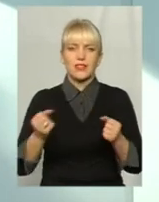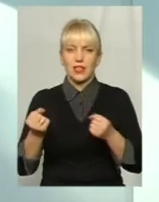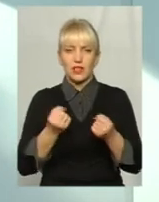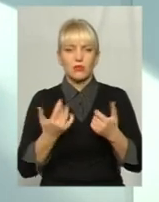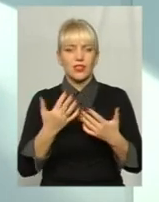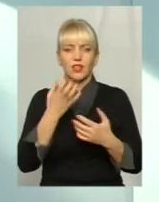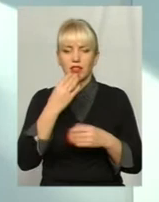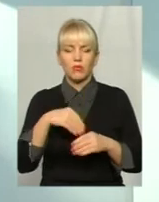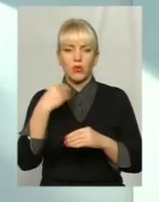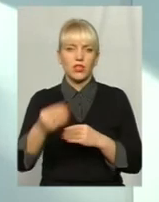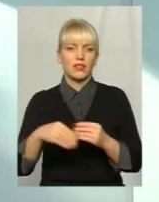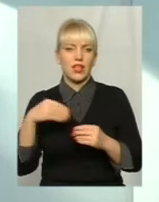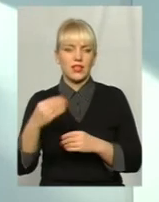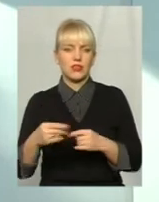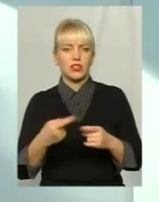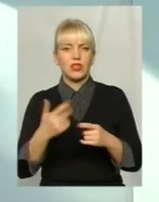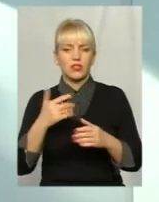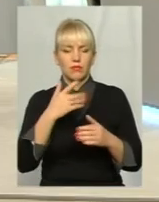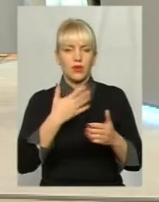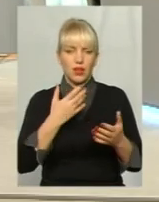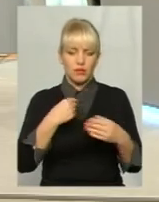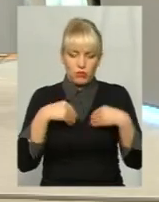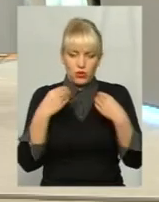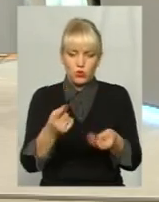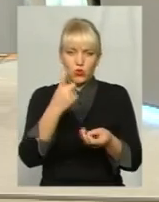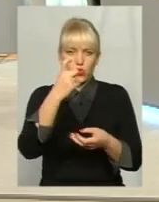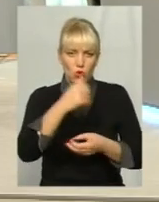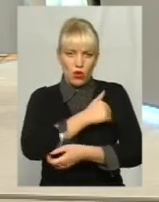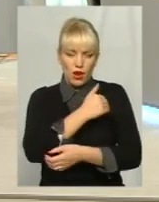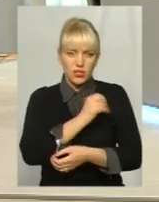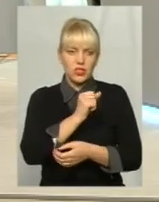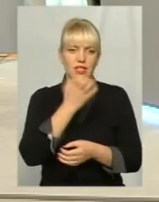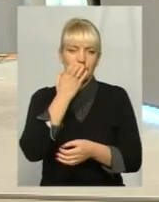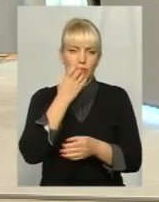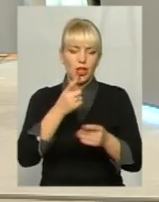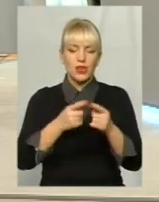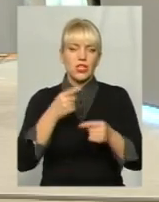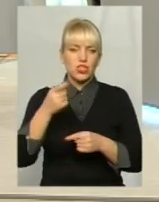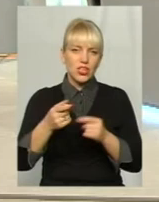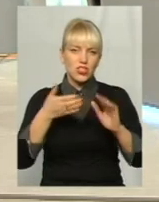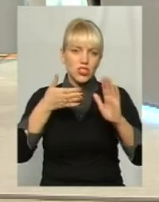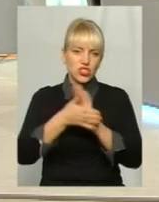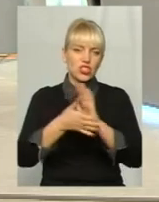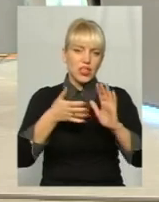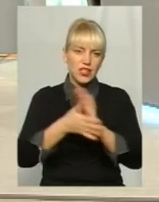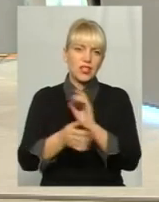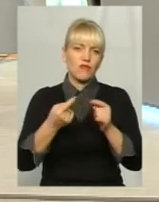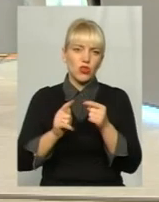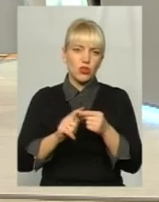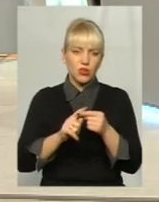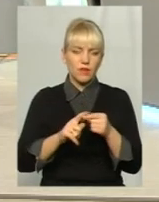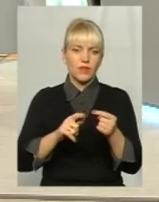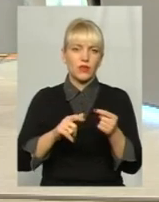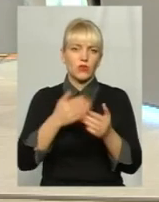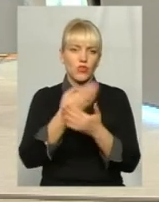на подачі хоч буде 100 градусів, то тепло через ці щелини міжпанельні, воно просто виходить з